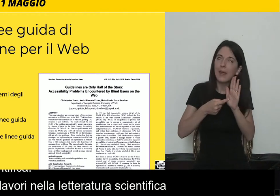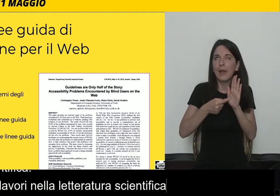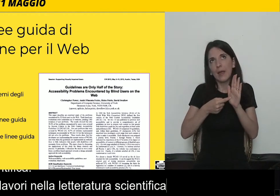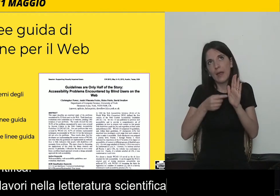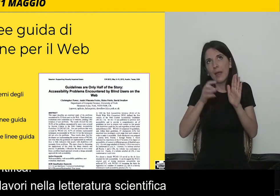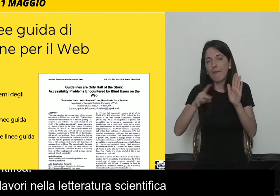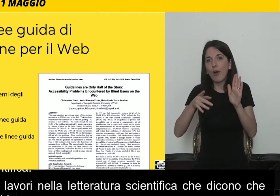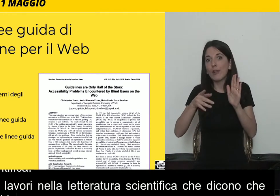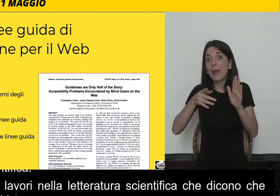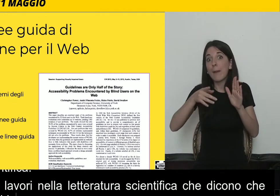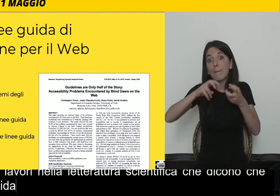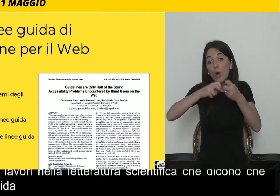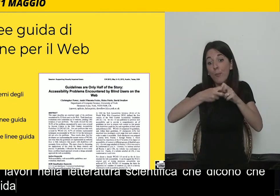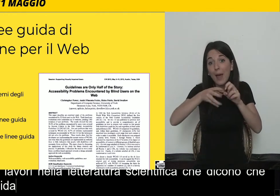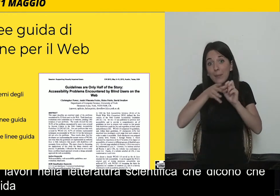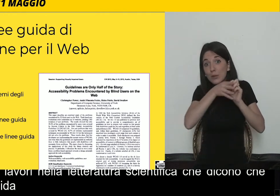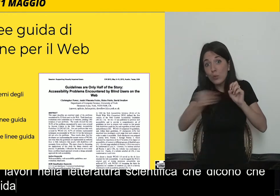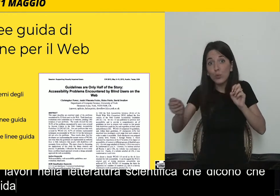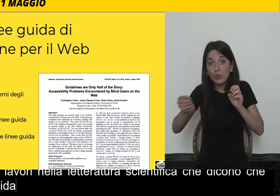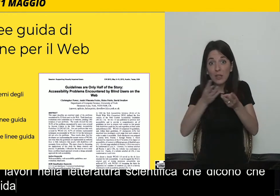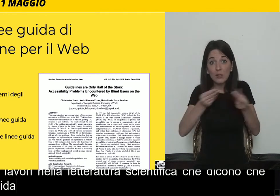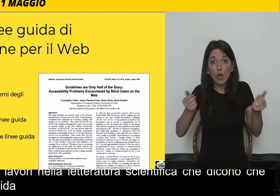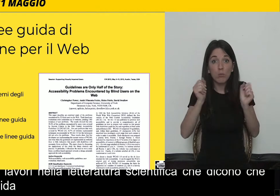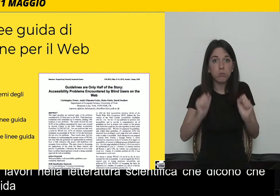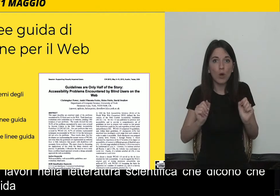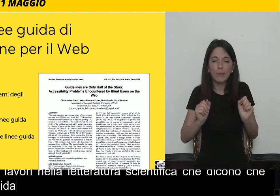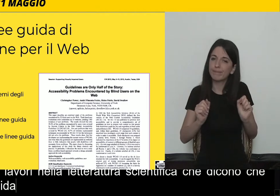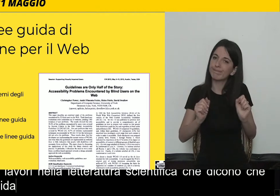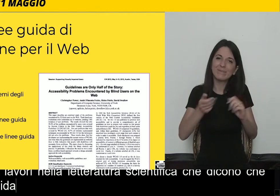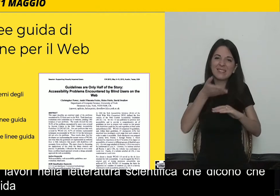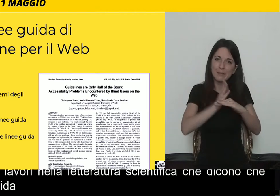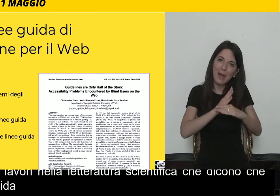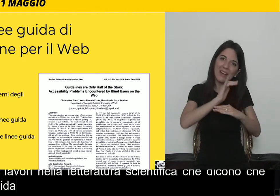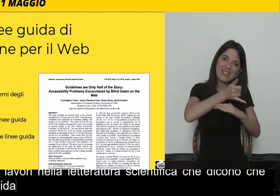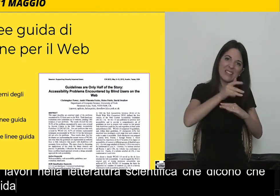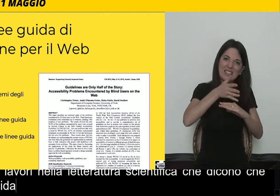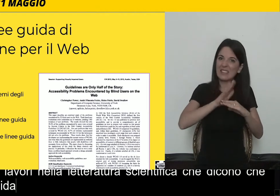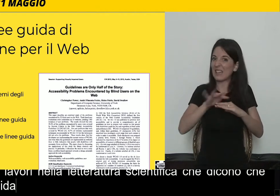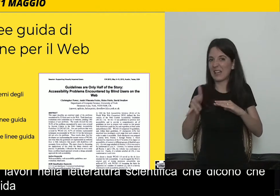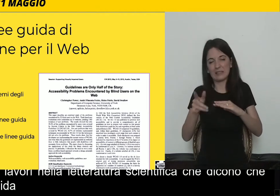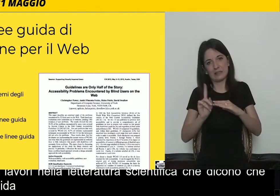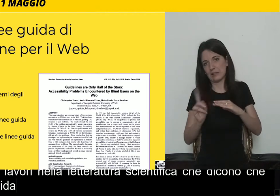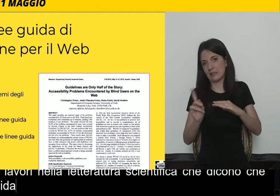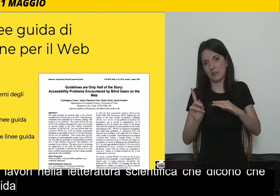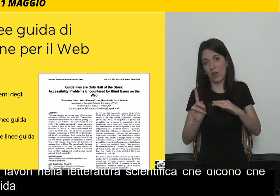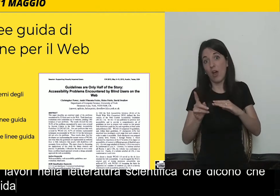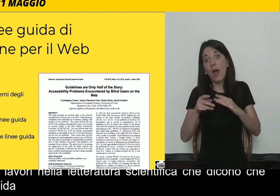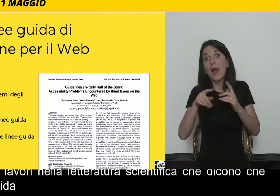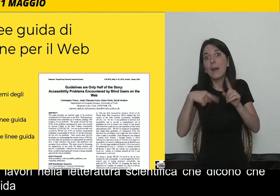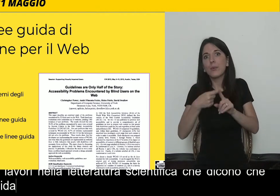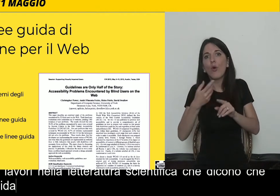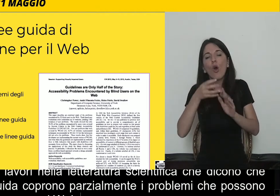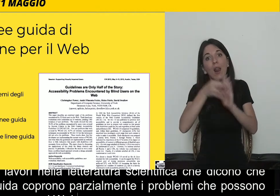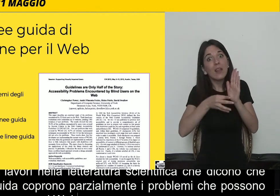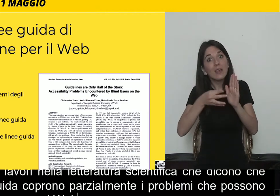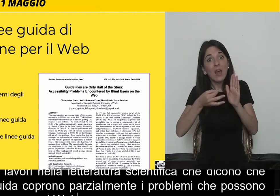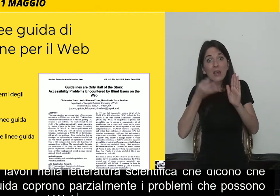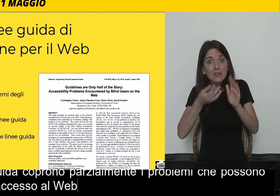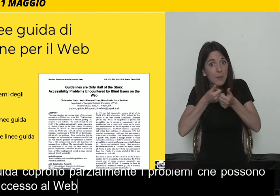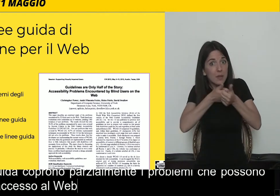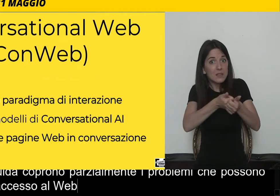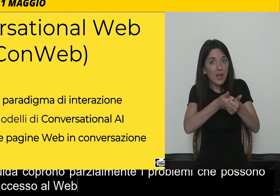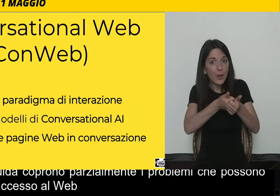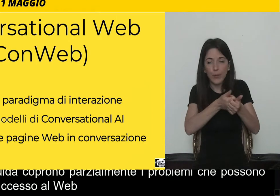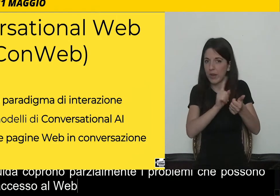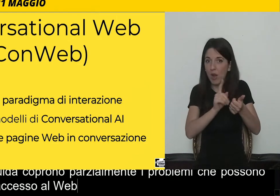che possono verificarsi nell'accesso al web non sono sempre applicate e spesso quando sono applicate sono applicate